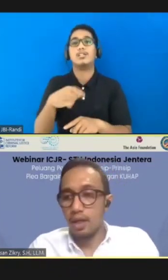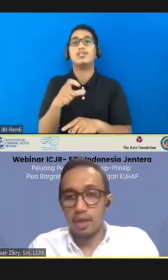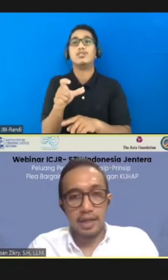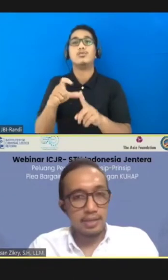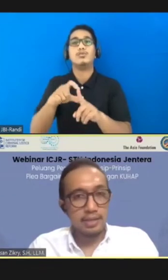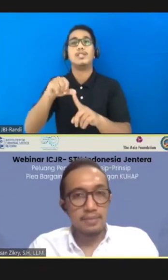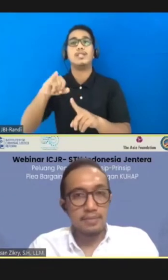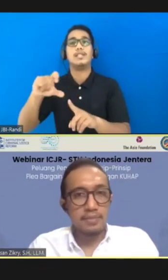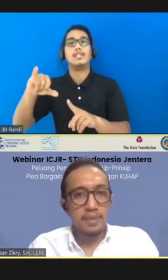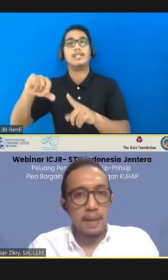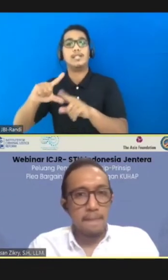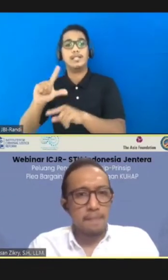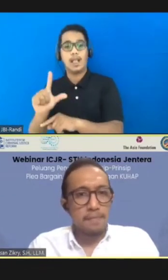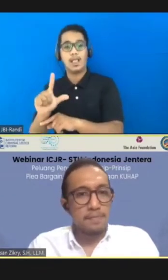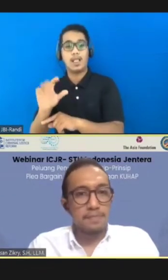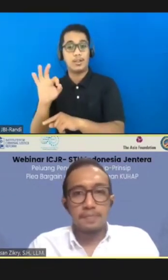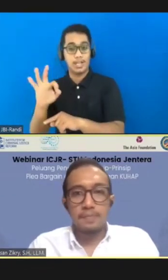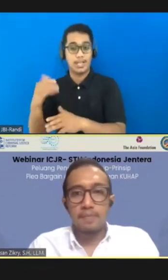Oke, next.